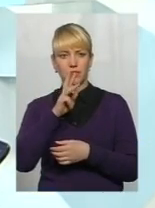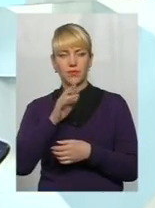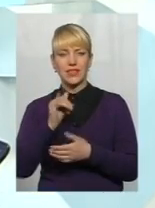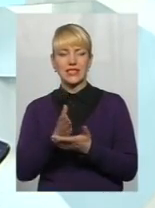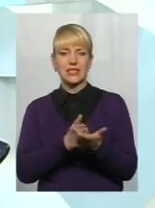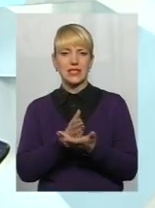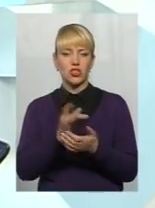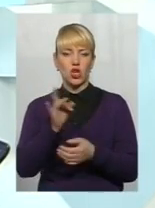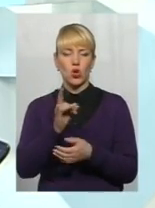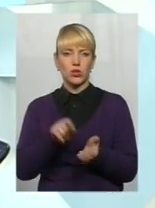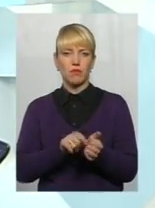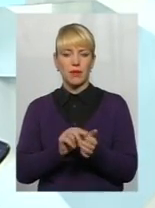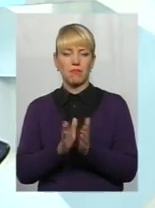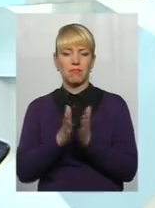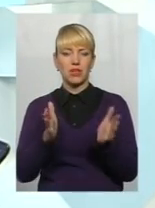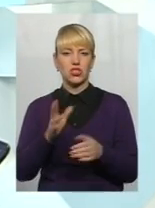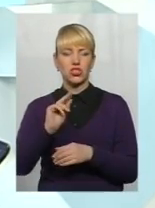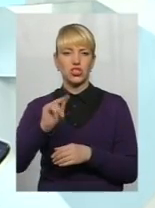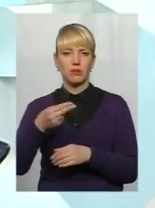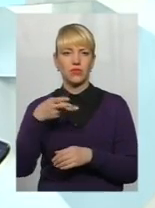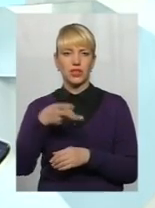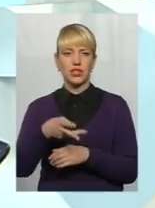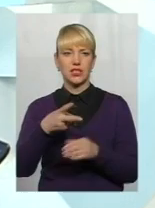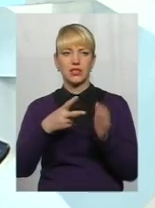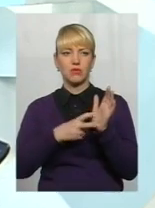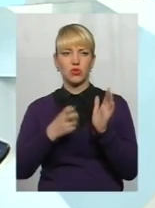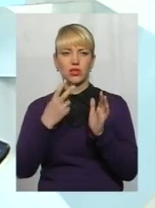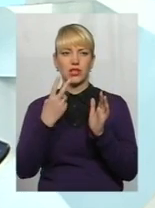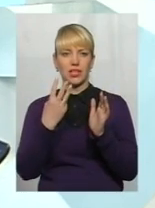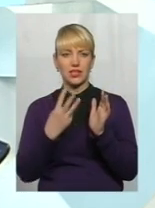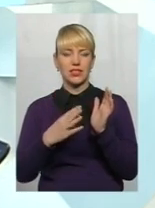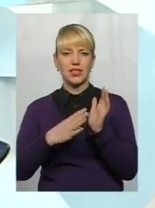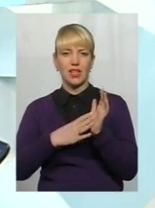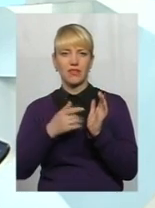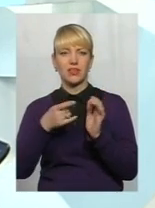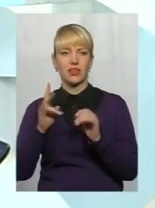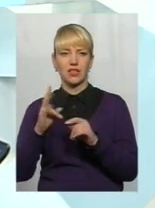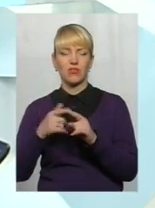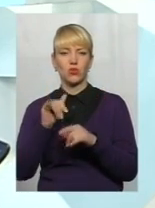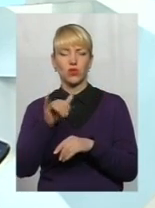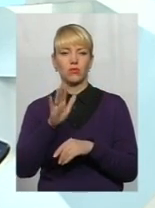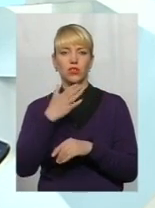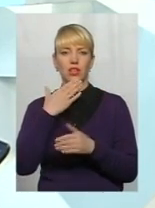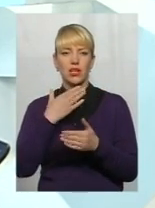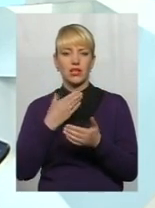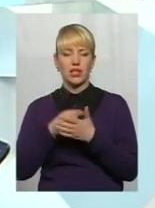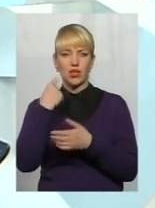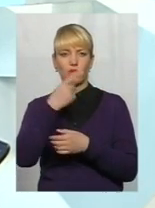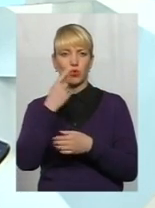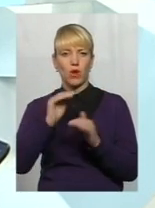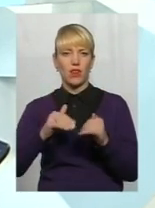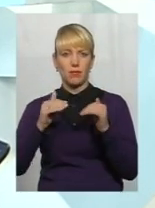стажу розмір пенсії більше, ніж 3739 гривень, то в них вже буде індивідуальне підвищення.